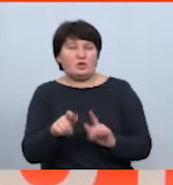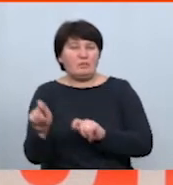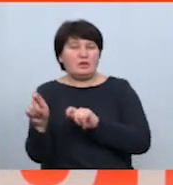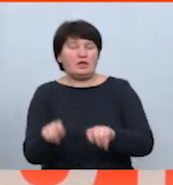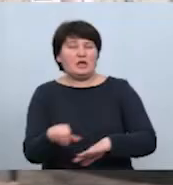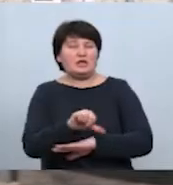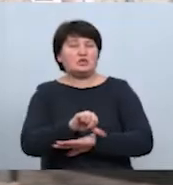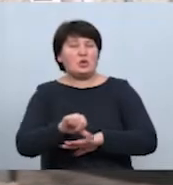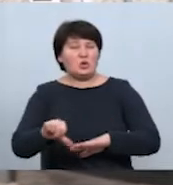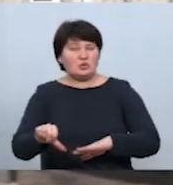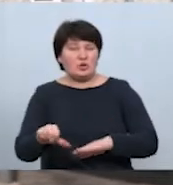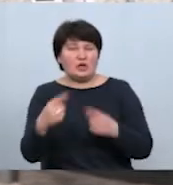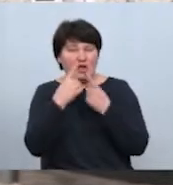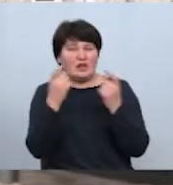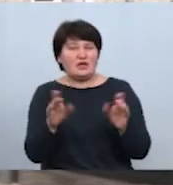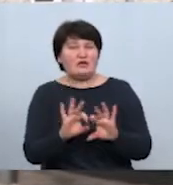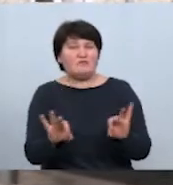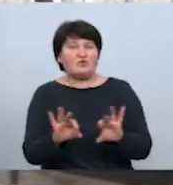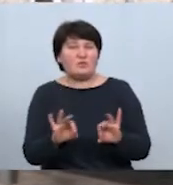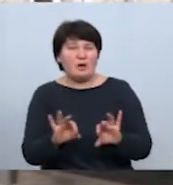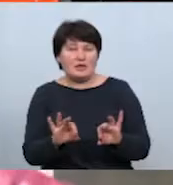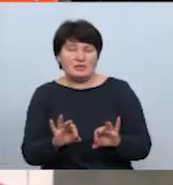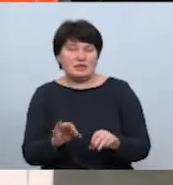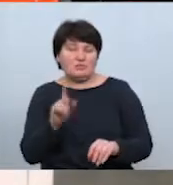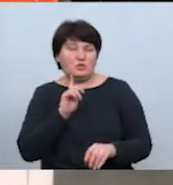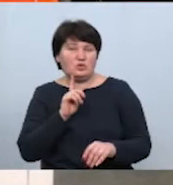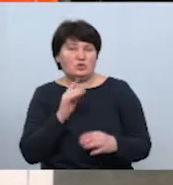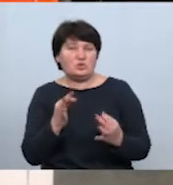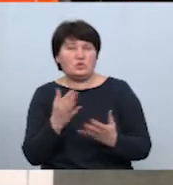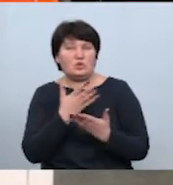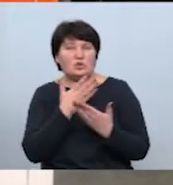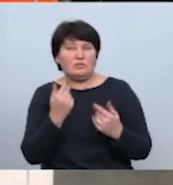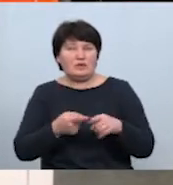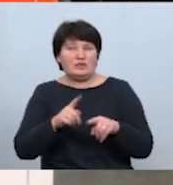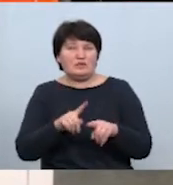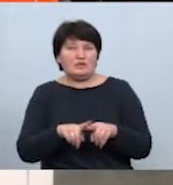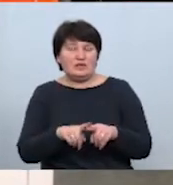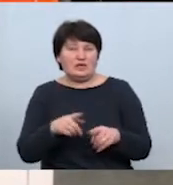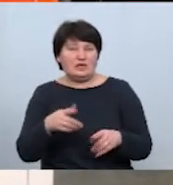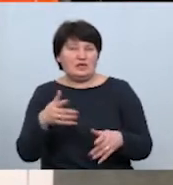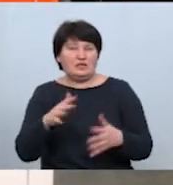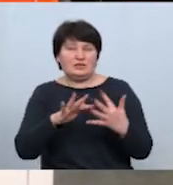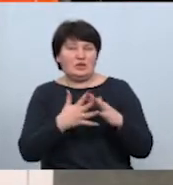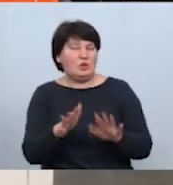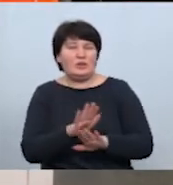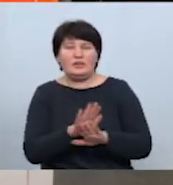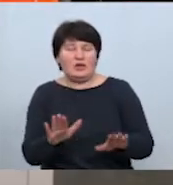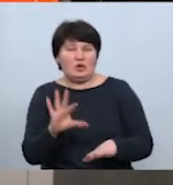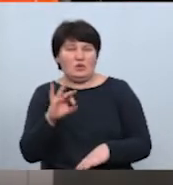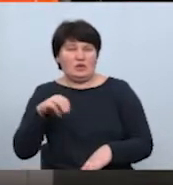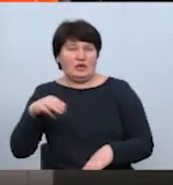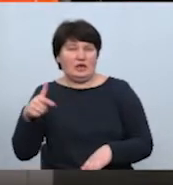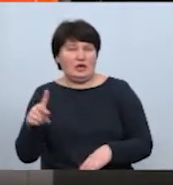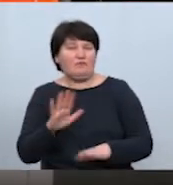кордону. Але інформації щодо Вовчківців у нього немає. Це село не ОТГ, але як